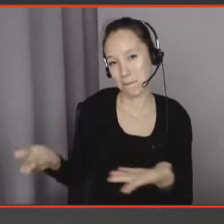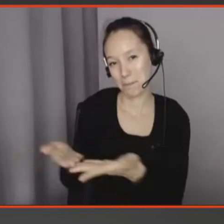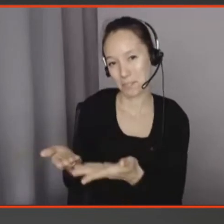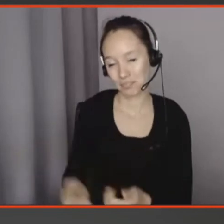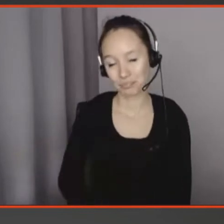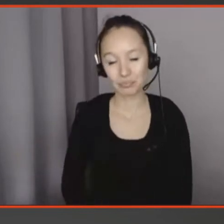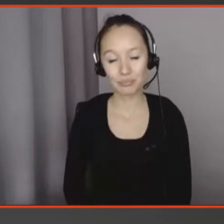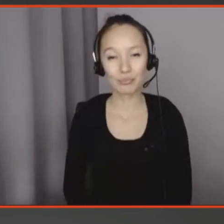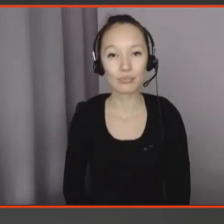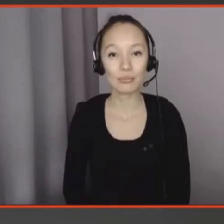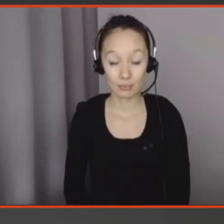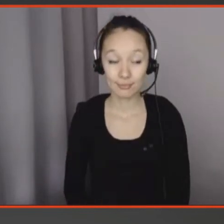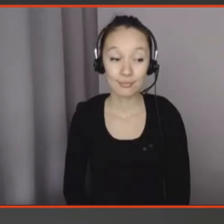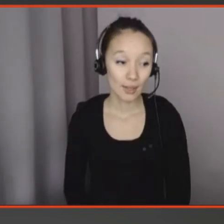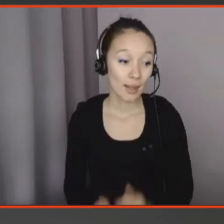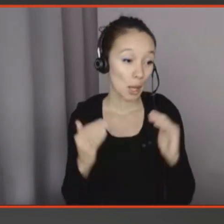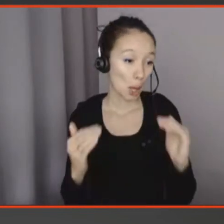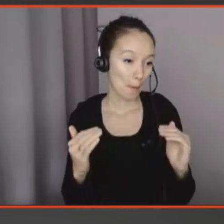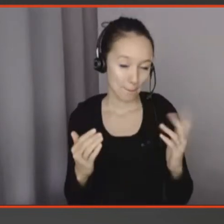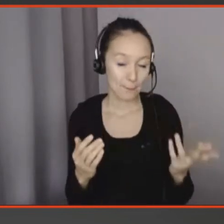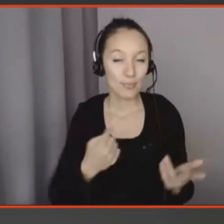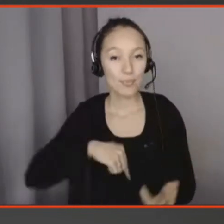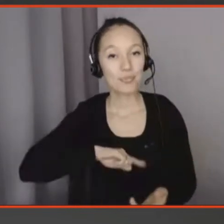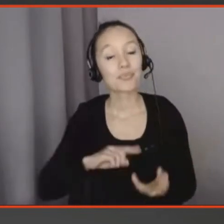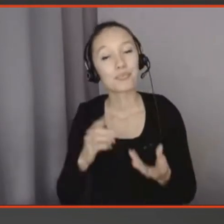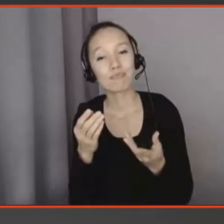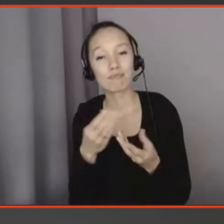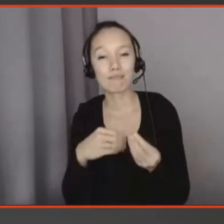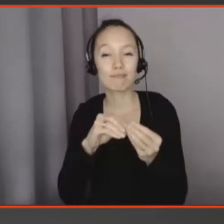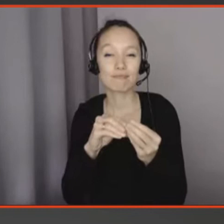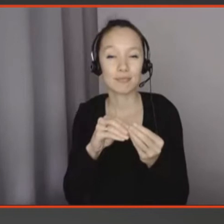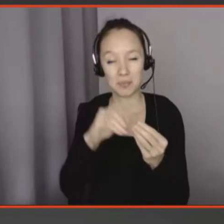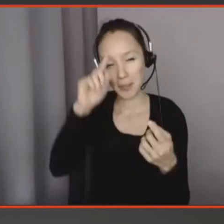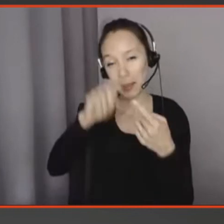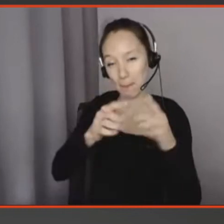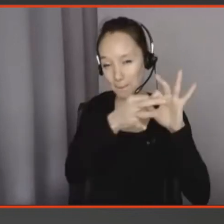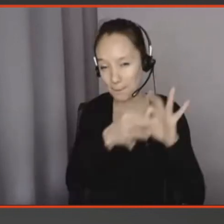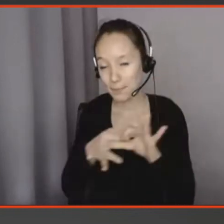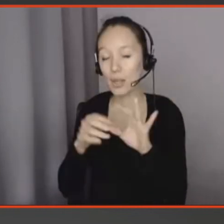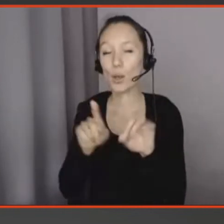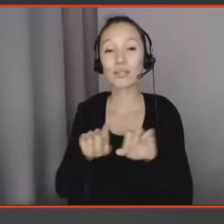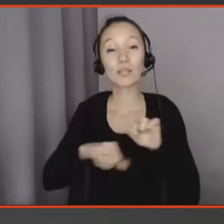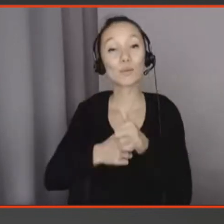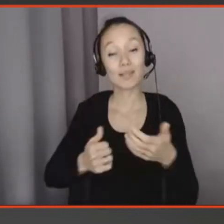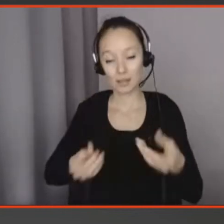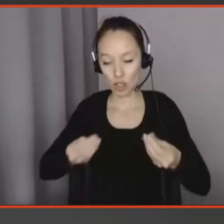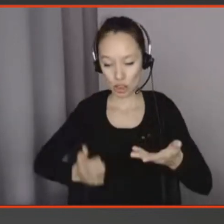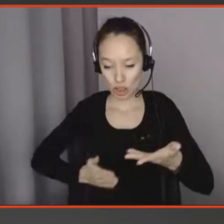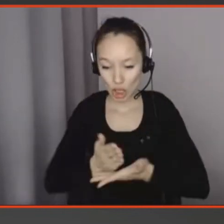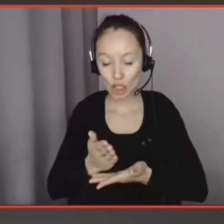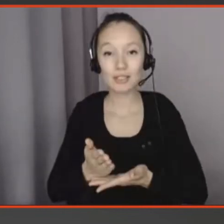Il faut quand même préciser à ce sujet des design fiction et de la meaningfulness que l'enfer n pas fait de bonnes intentions.